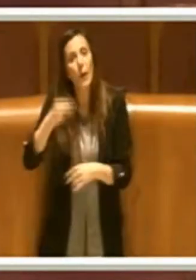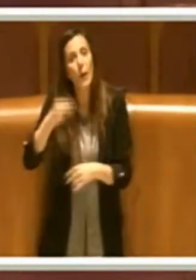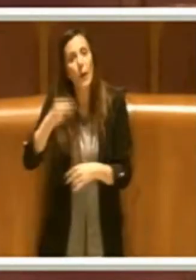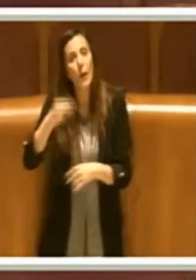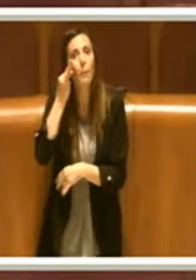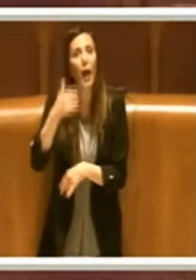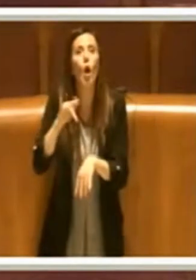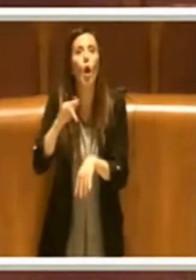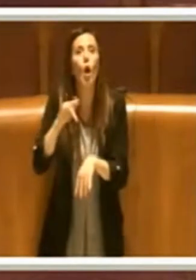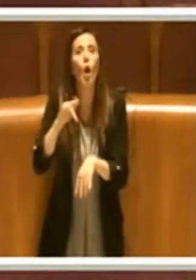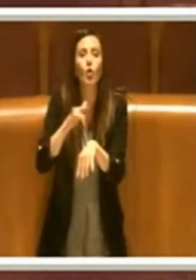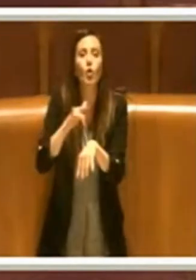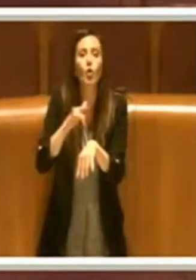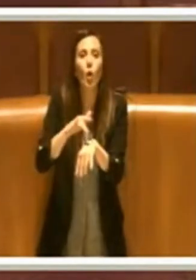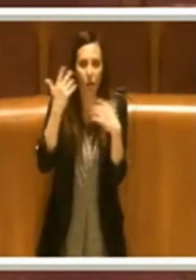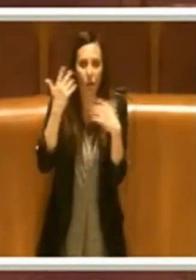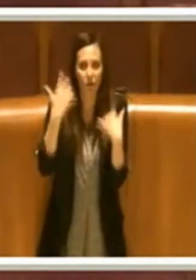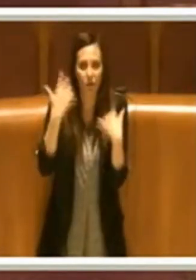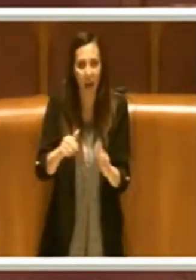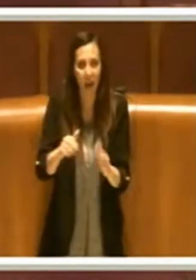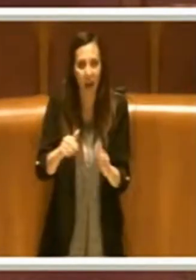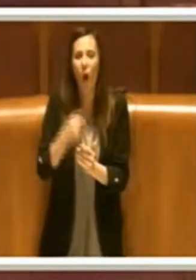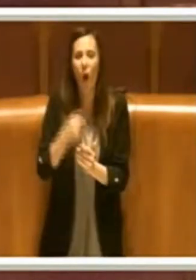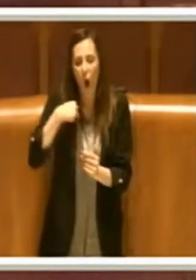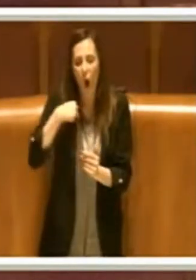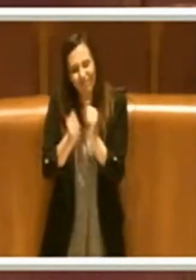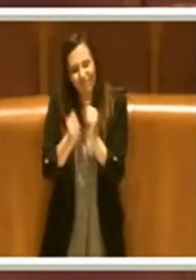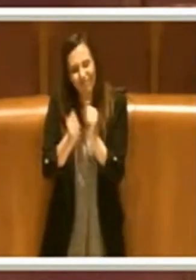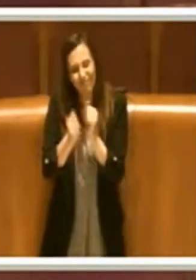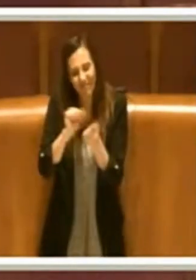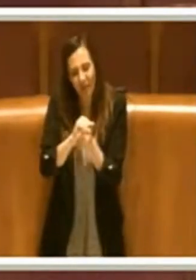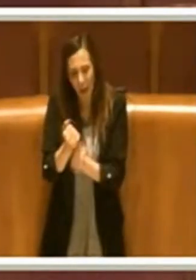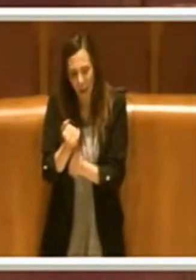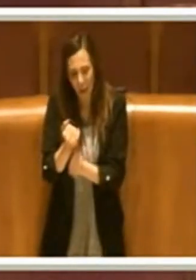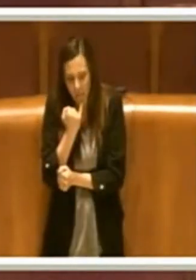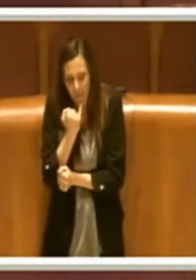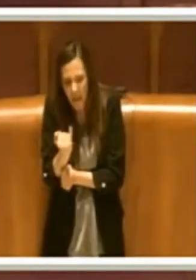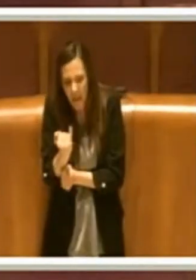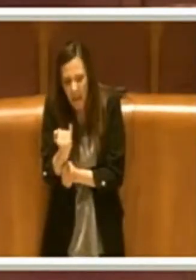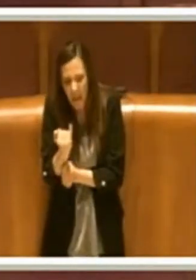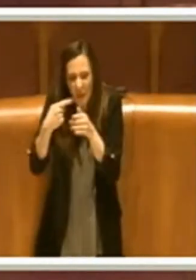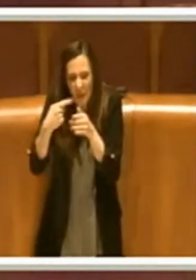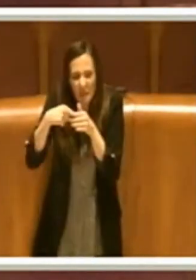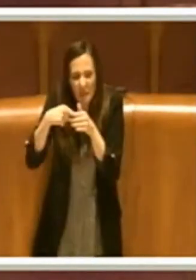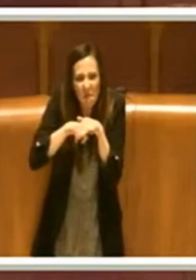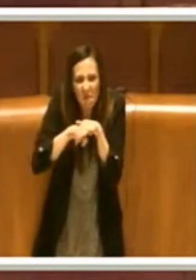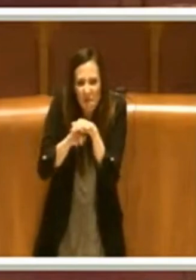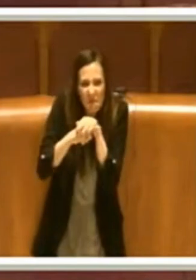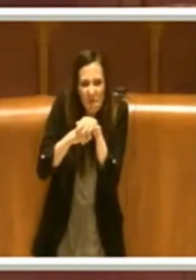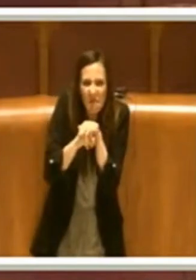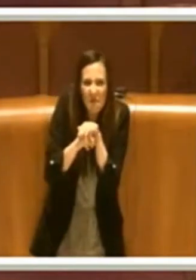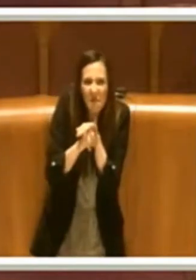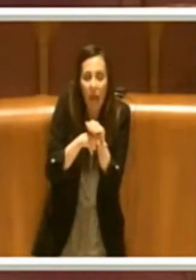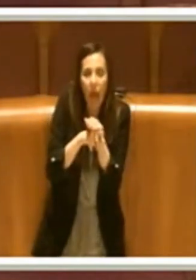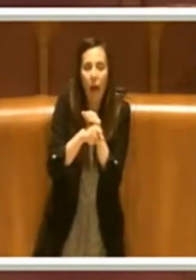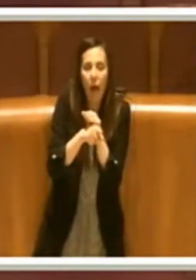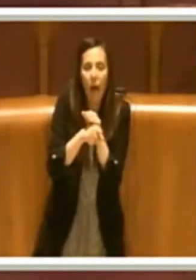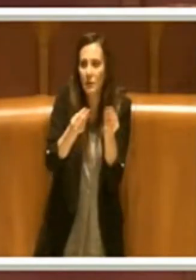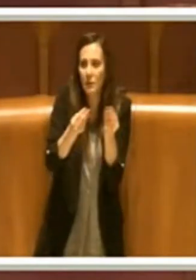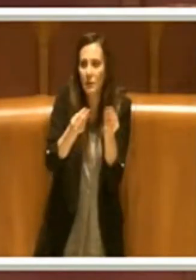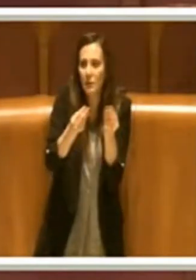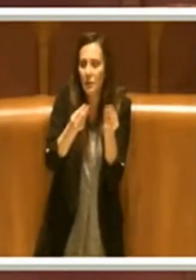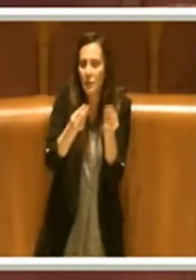Oggi noi stiamo combattendo un qualcosa di piccolo, di subdolo, perché ha messo in discussione